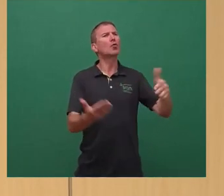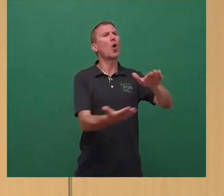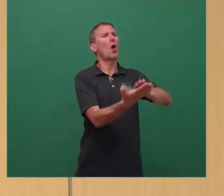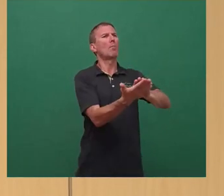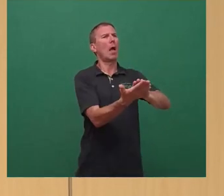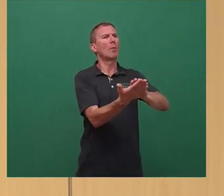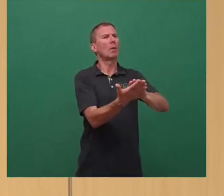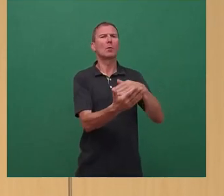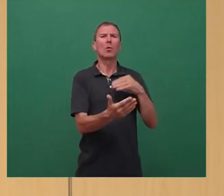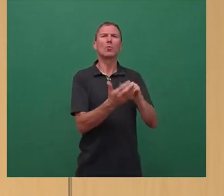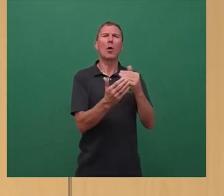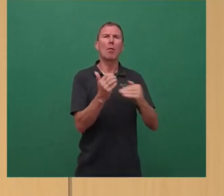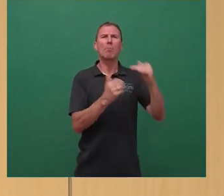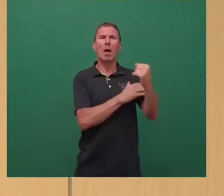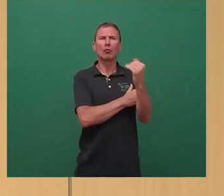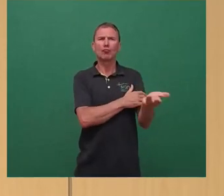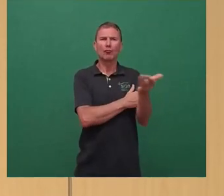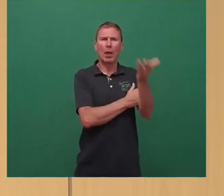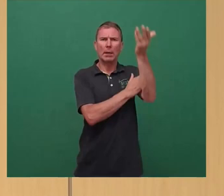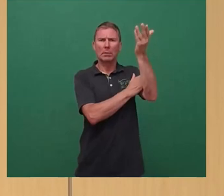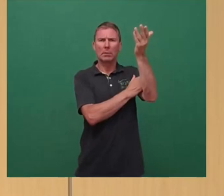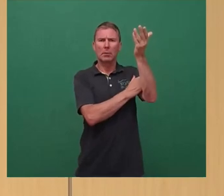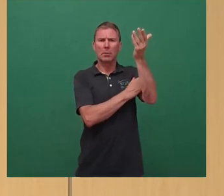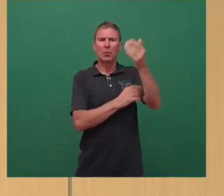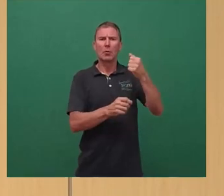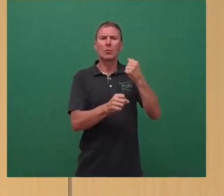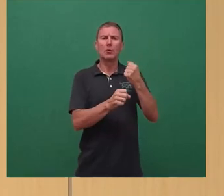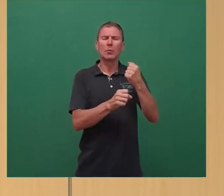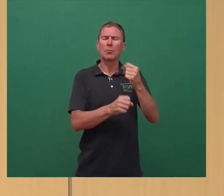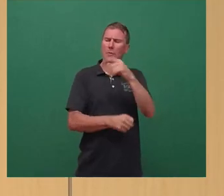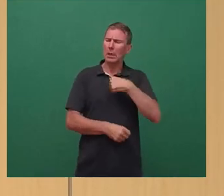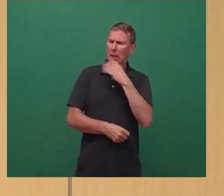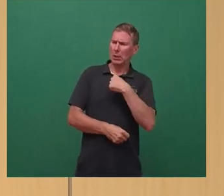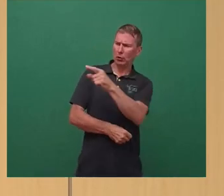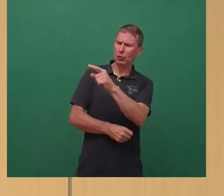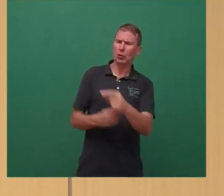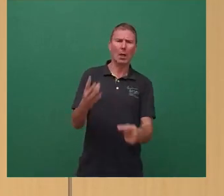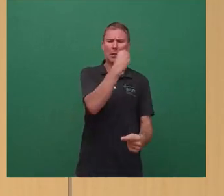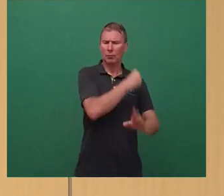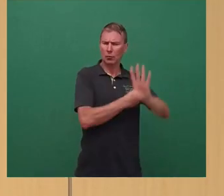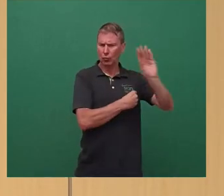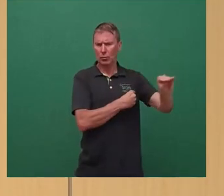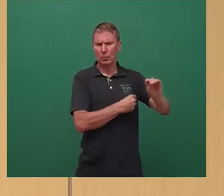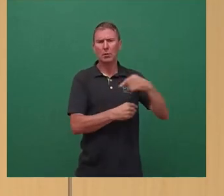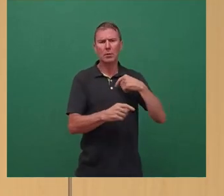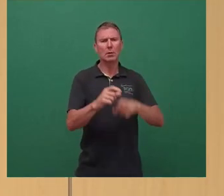mehr stärken und, und, und. wir sollen den, wir sollen den, jetzt rede ich, wir sollen den Zuschuss